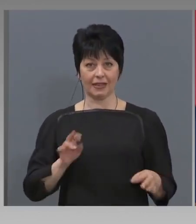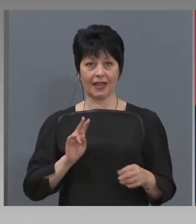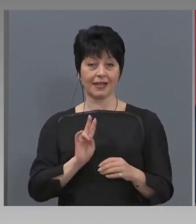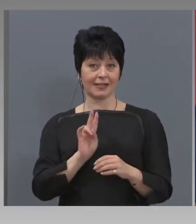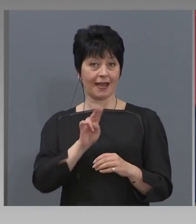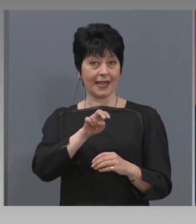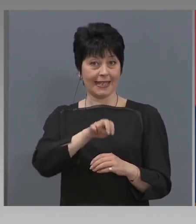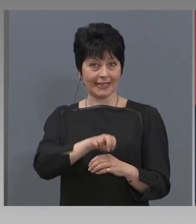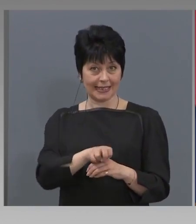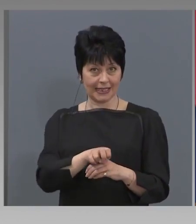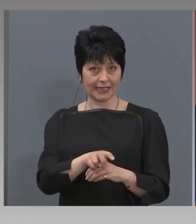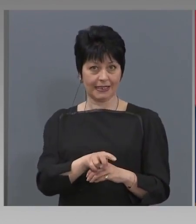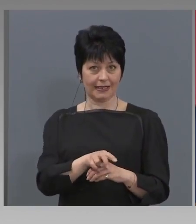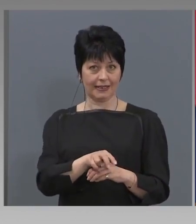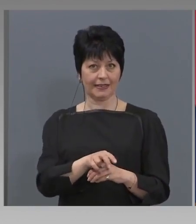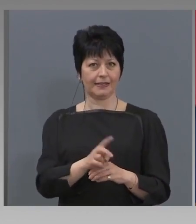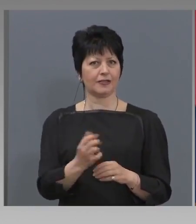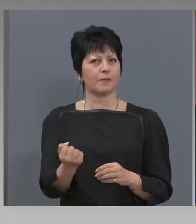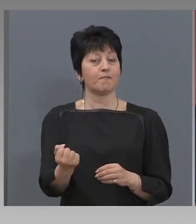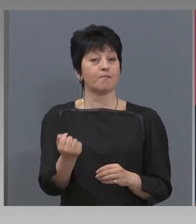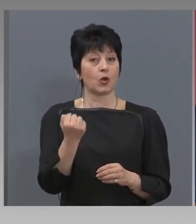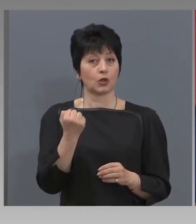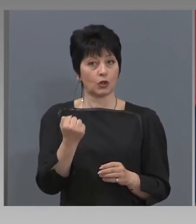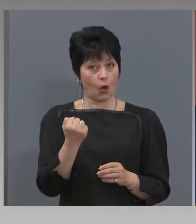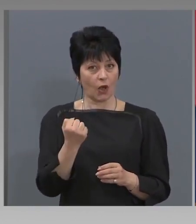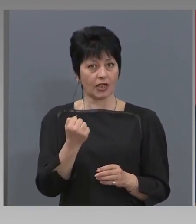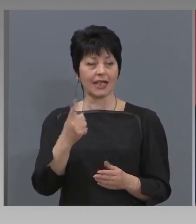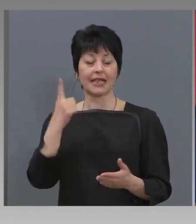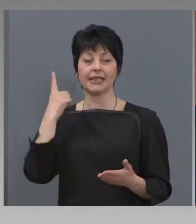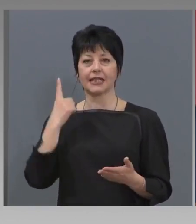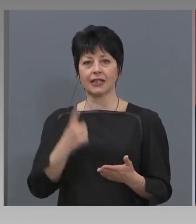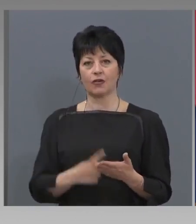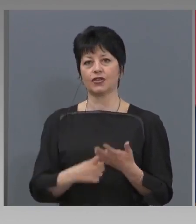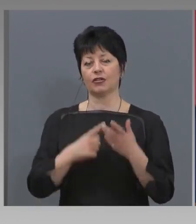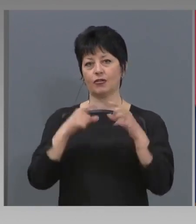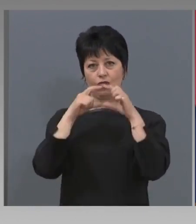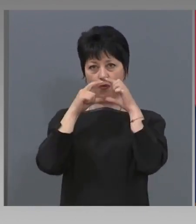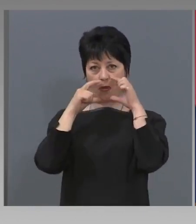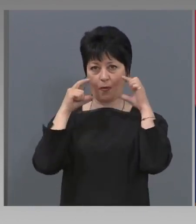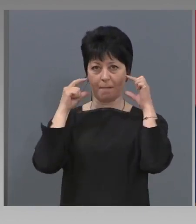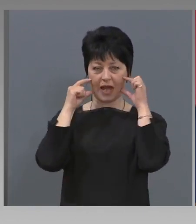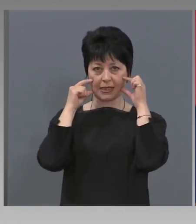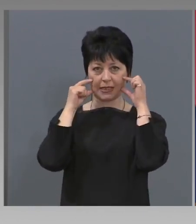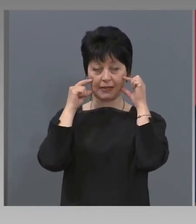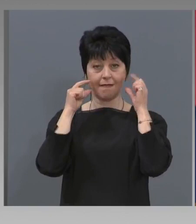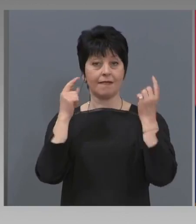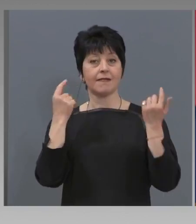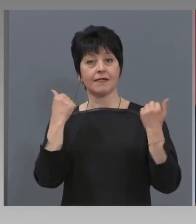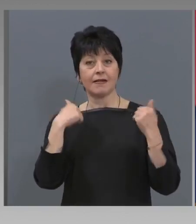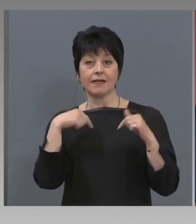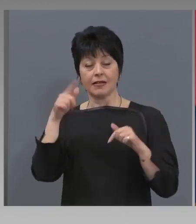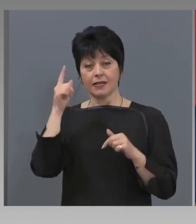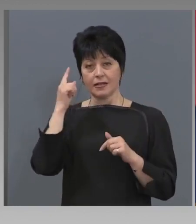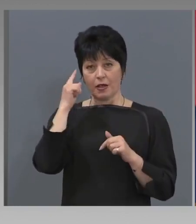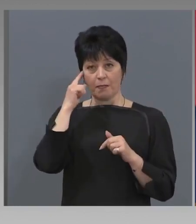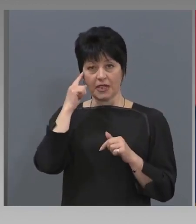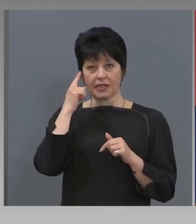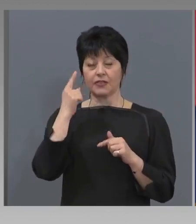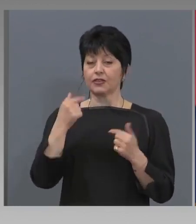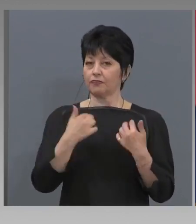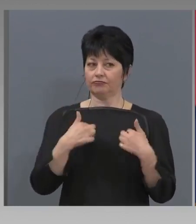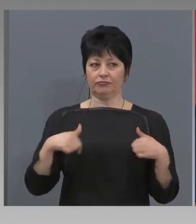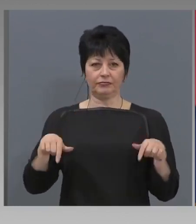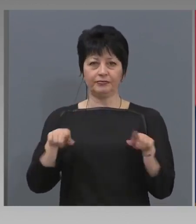все по-строги. И задължителното носение на маски. Аз мисля, че вече